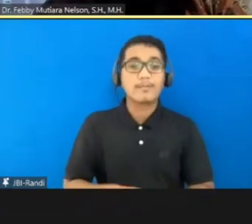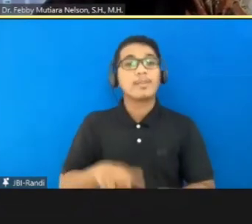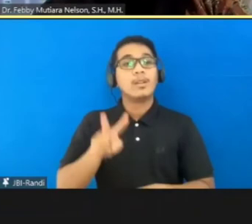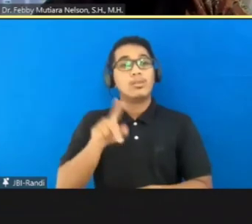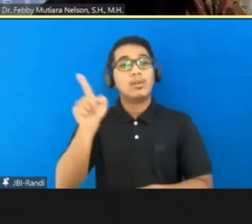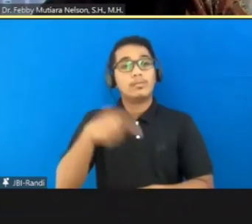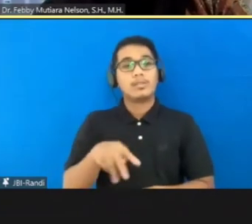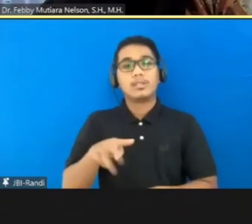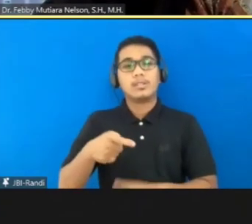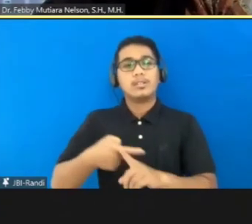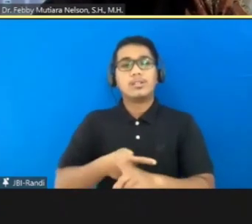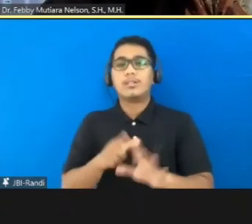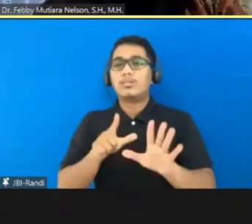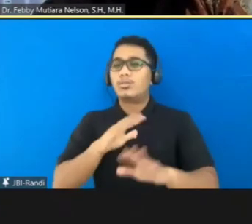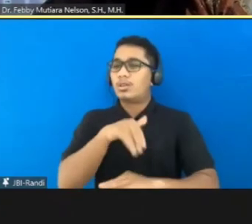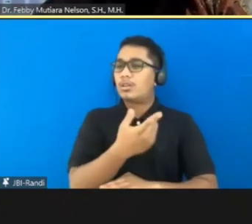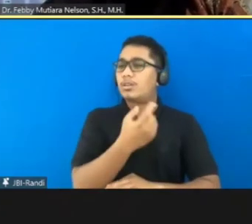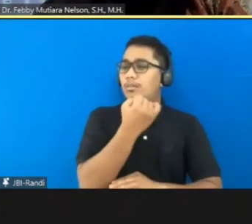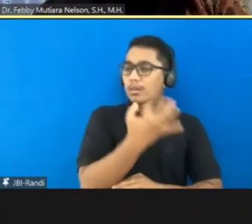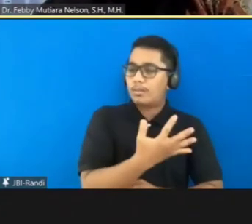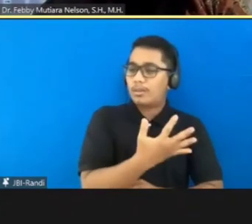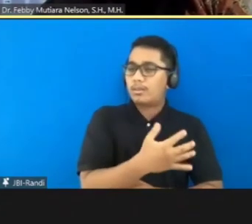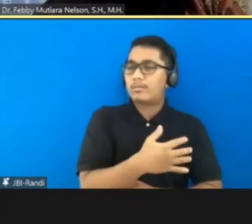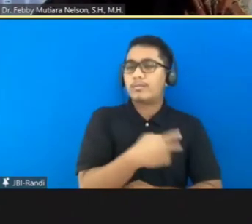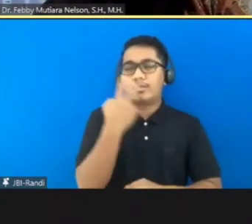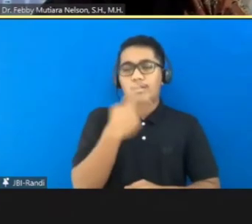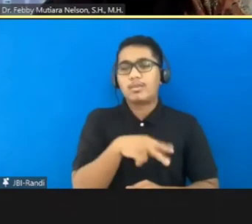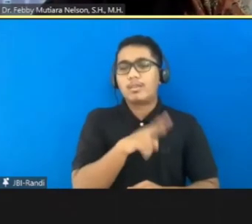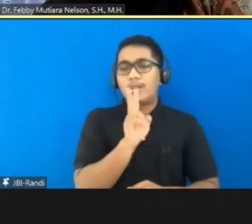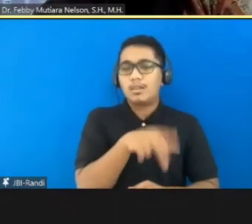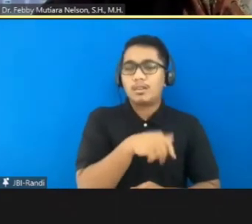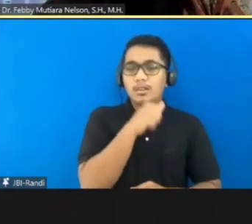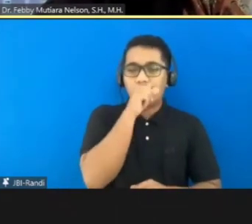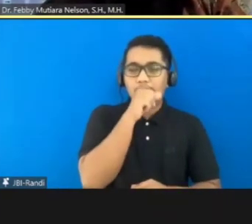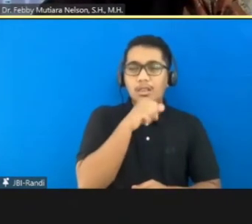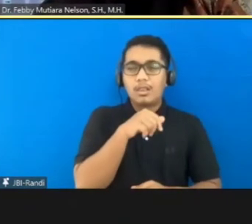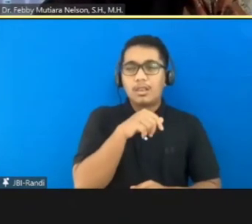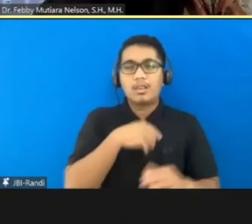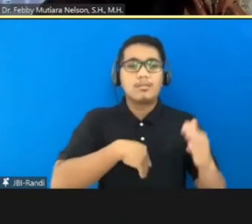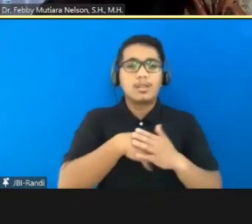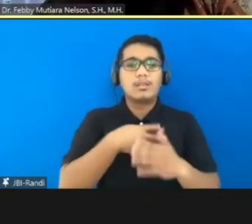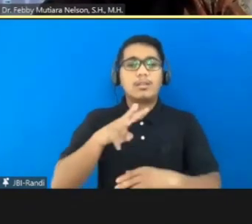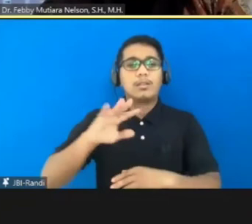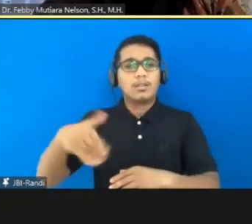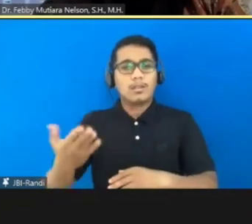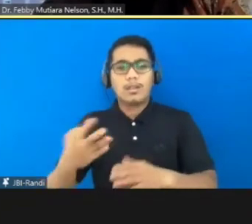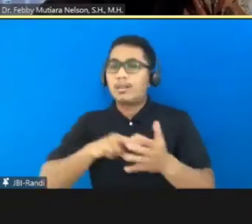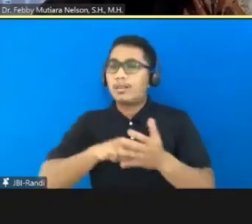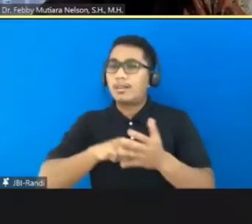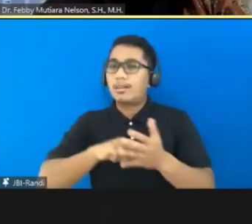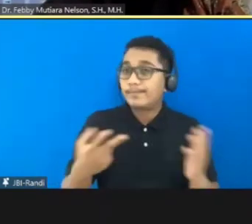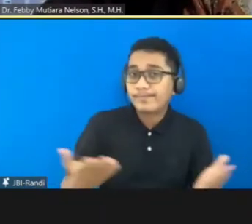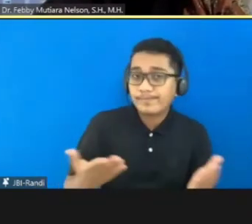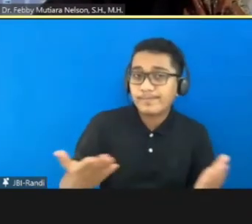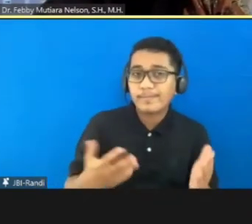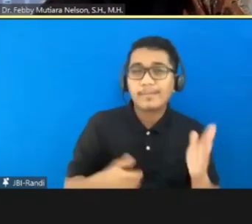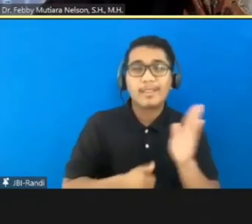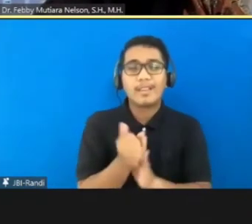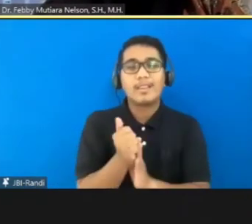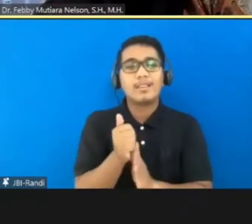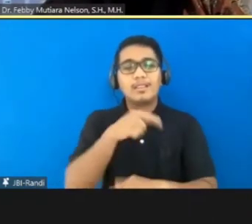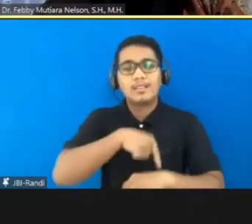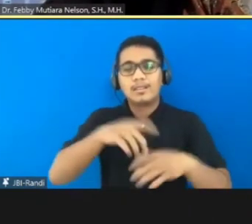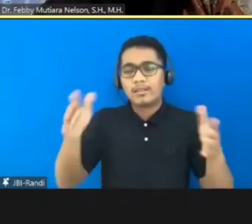7 tahun itu berapa? Nah ini kita lihat lagi di sini ada pertesan hanya bisa 3 tahun. Artinya ketentuan acara singkat dan